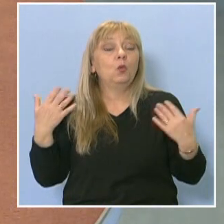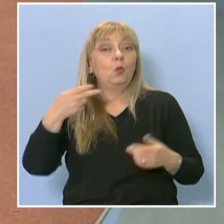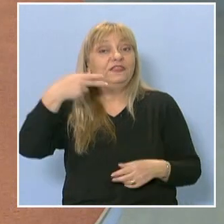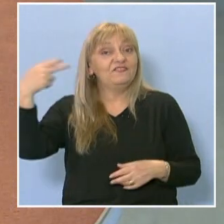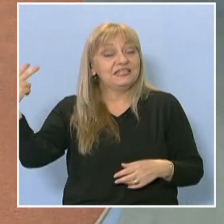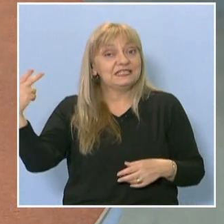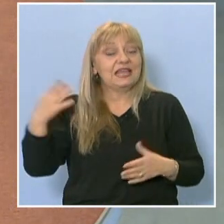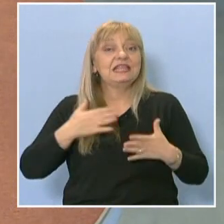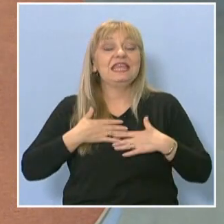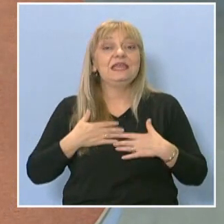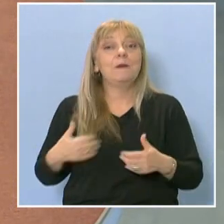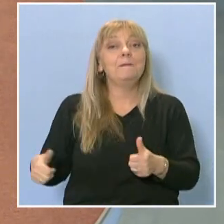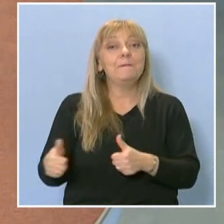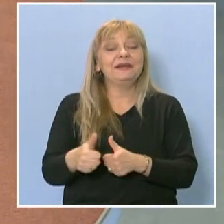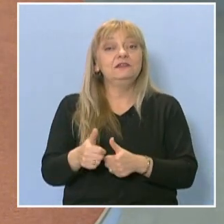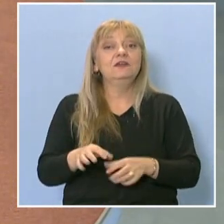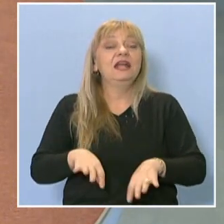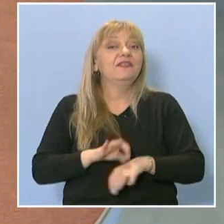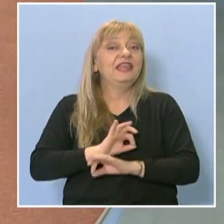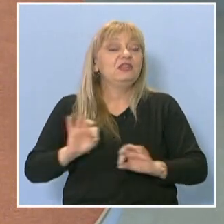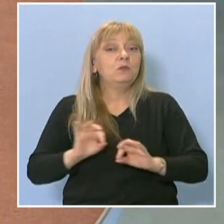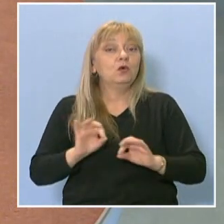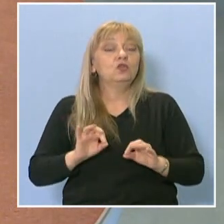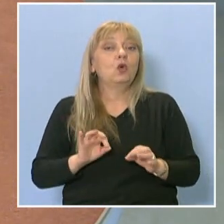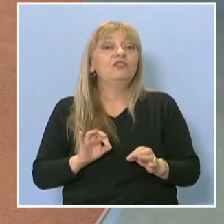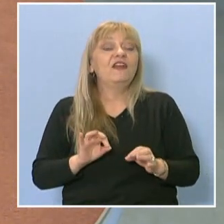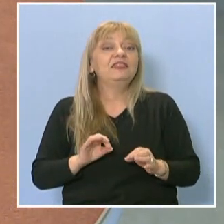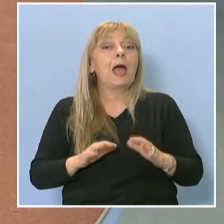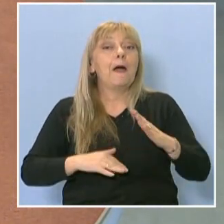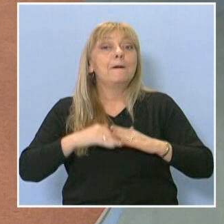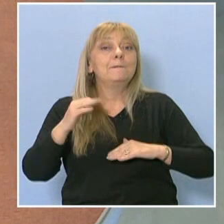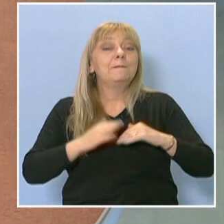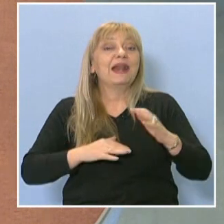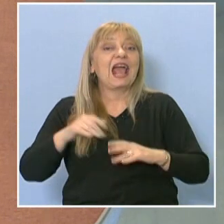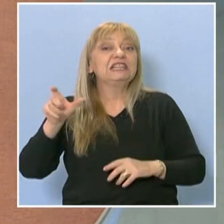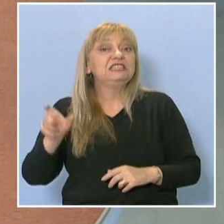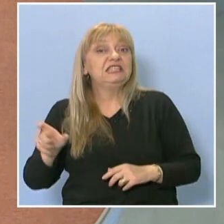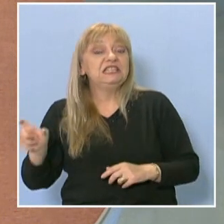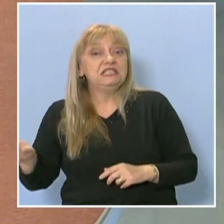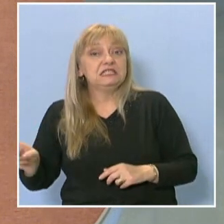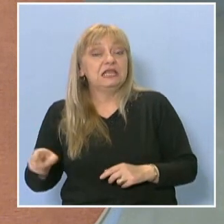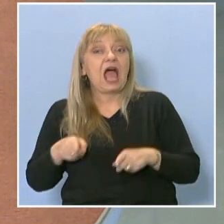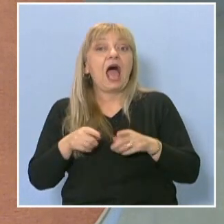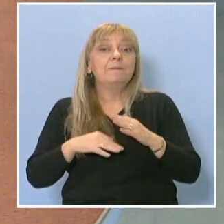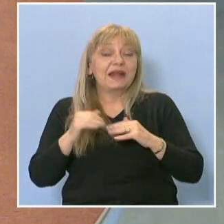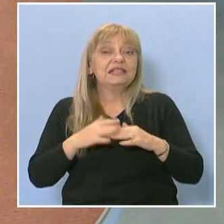имаме предимството да ни подготвят практиция. Практиката е много важна, според мен, в днешно време.